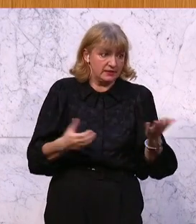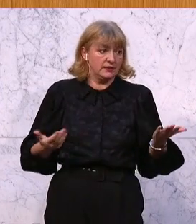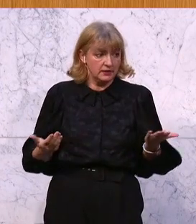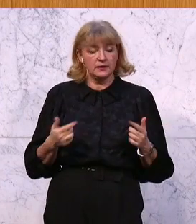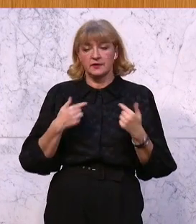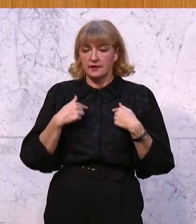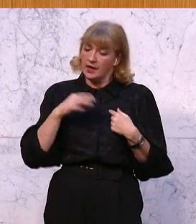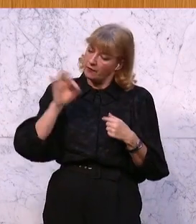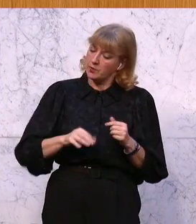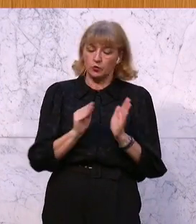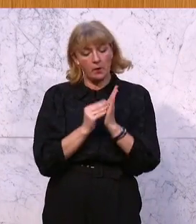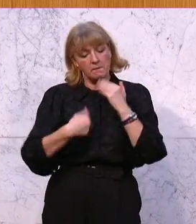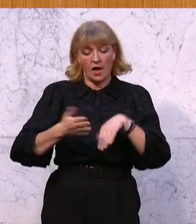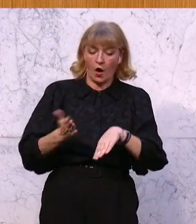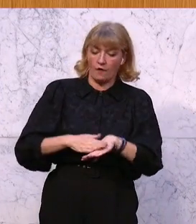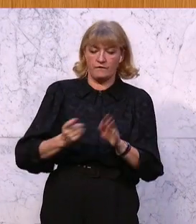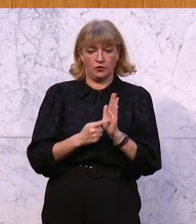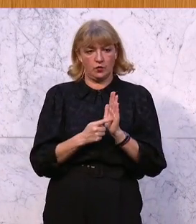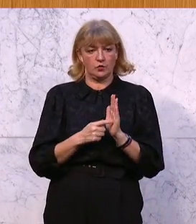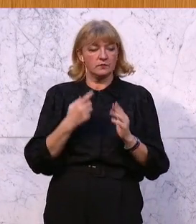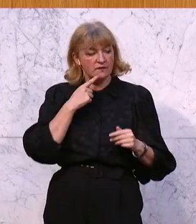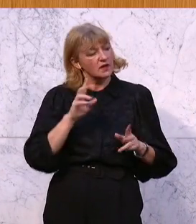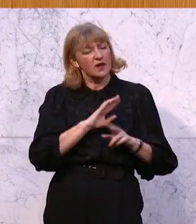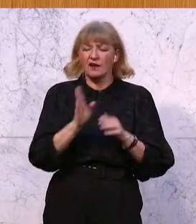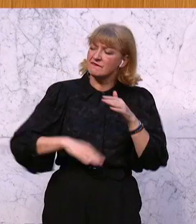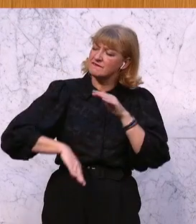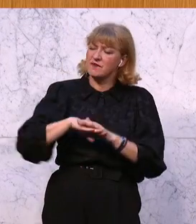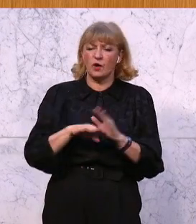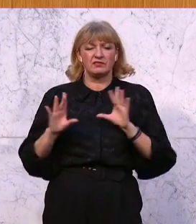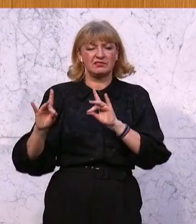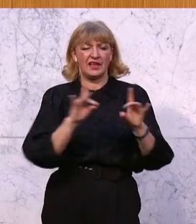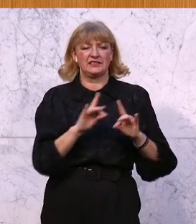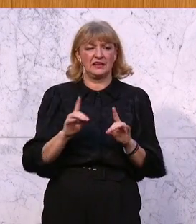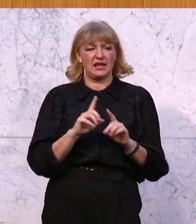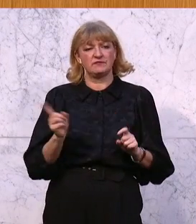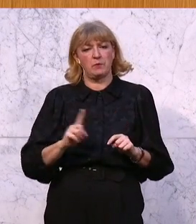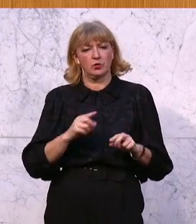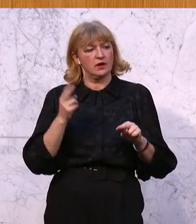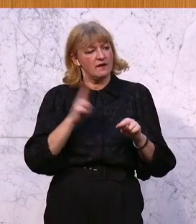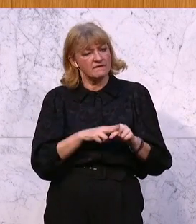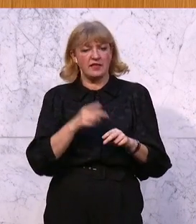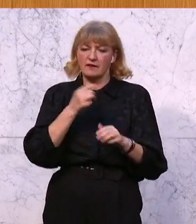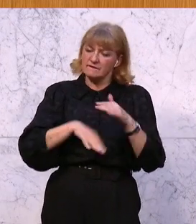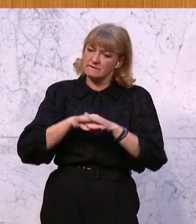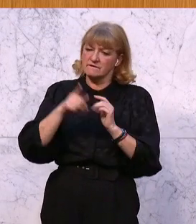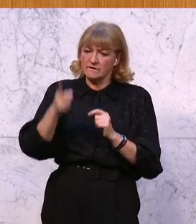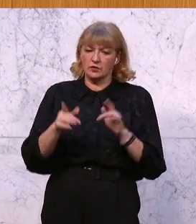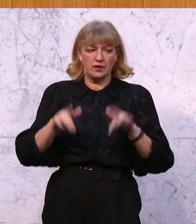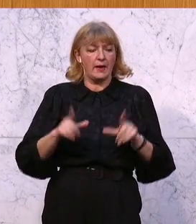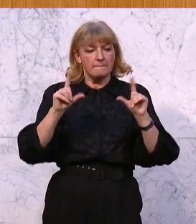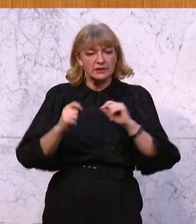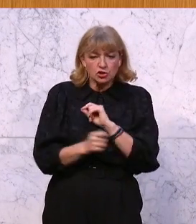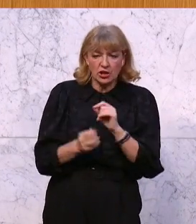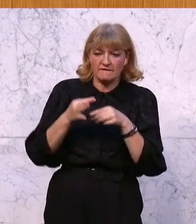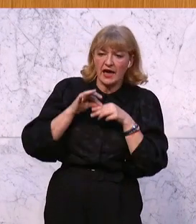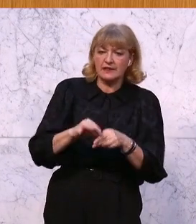noch weitere Forderungen, nämlich ein absolutes Tätigkeitsverbot bei einschlägig Verurteilten, Mindeststrafen einzuführen